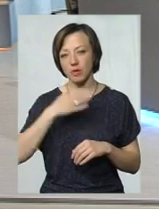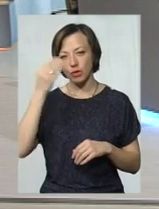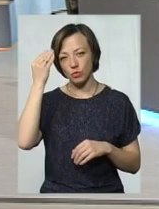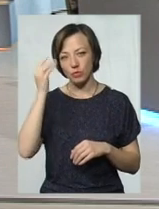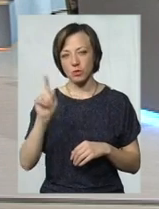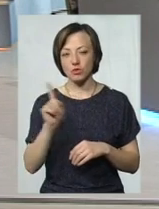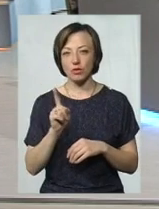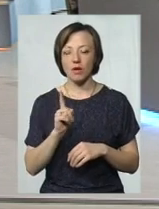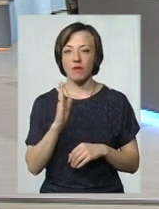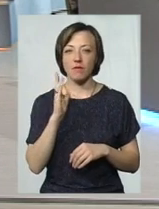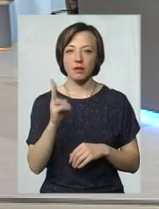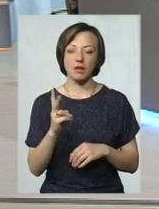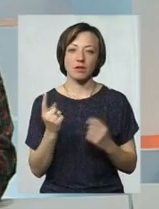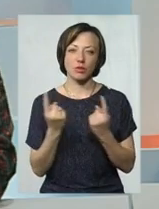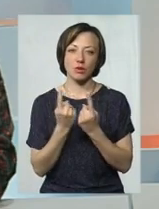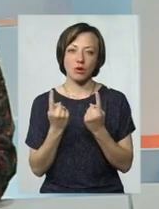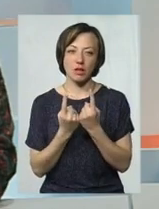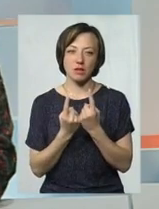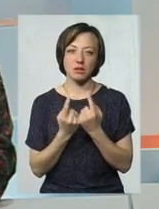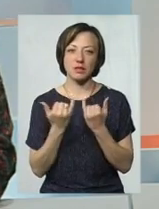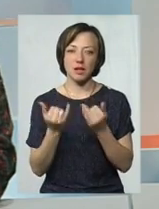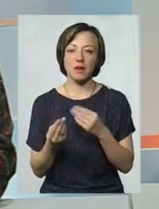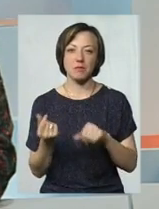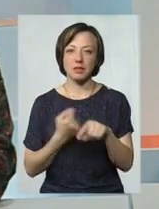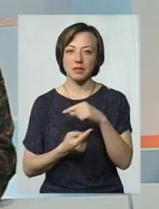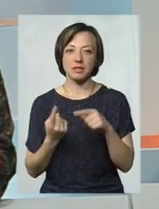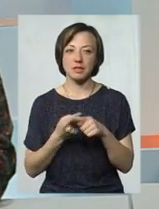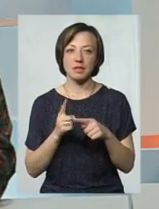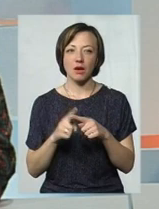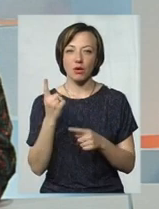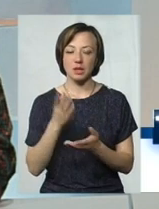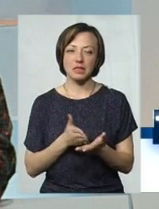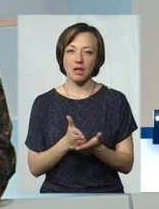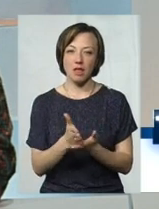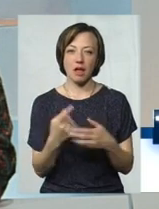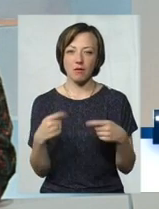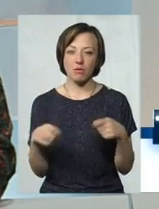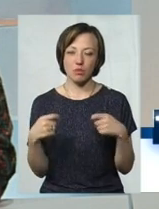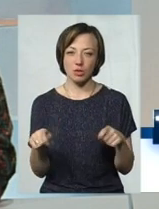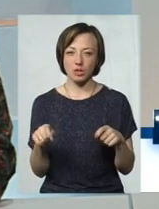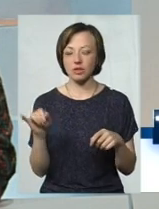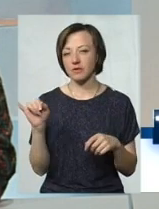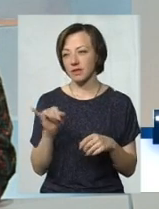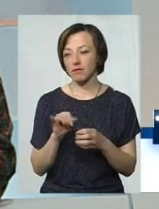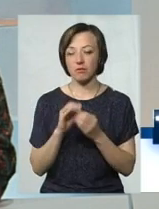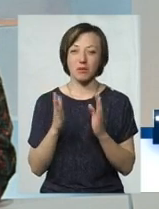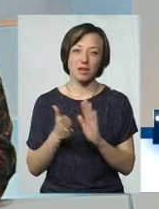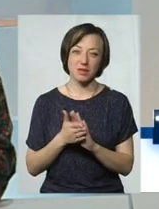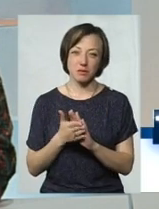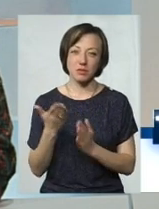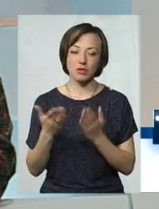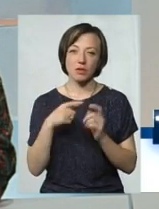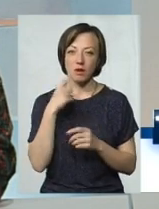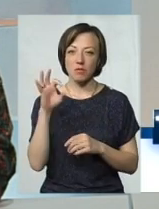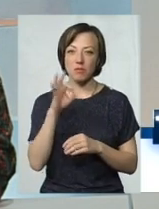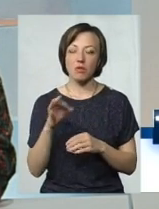Контакт, Однокласники для бізнесу – це один з каналів продажів. І, в принципі, якщо ми будемо говорити